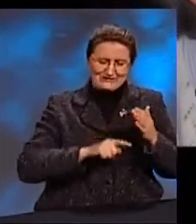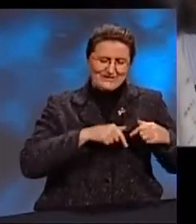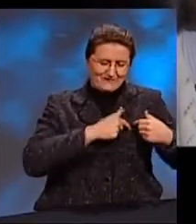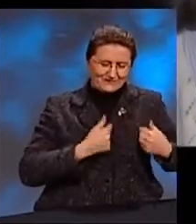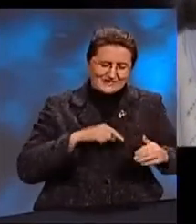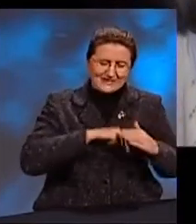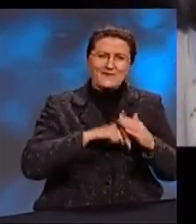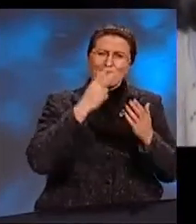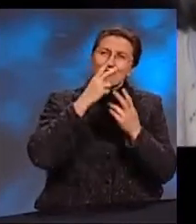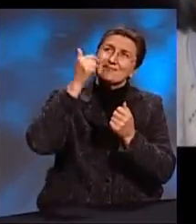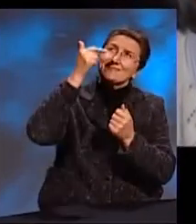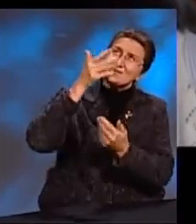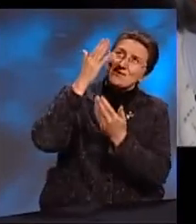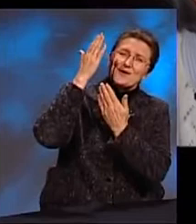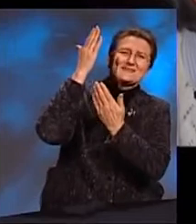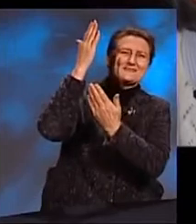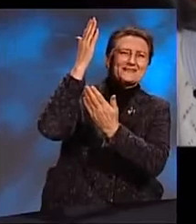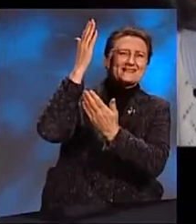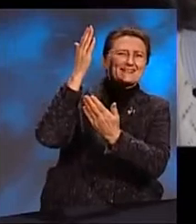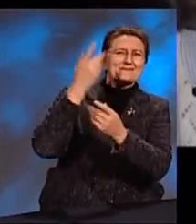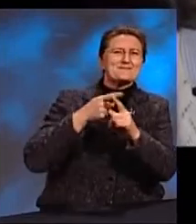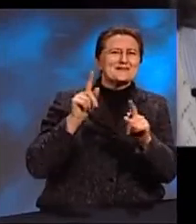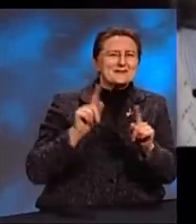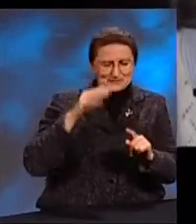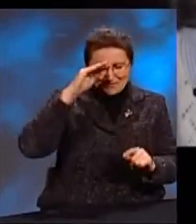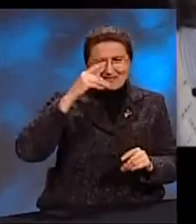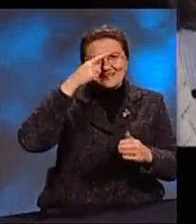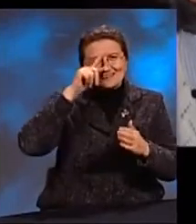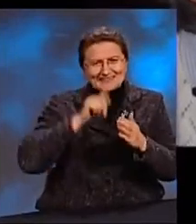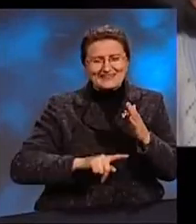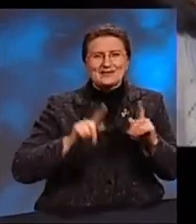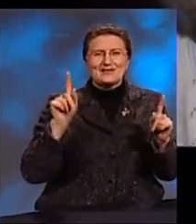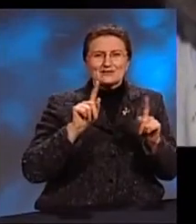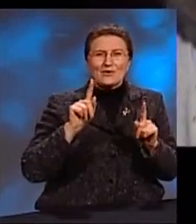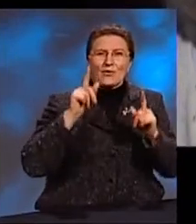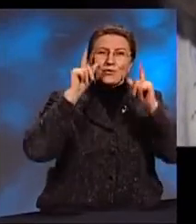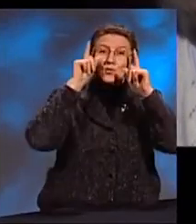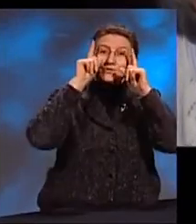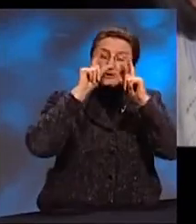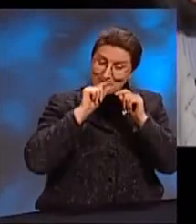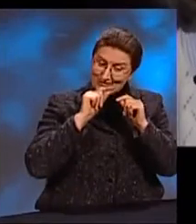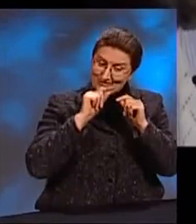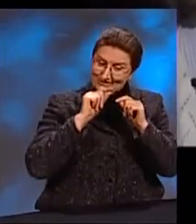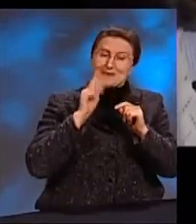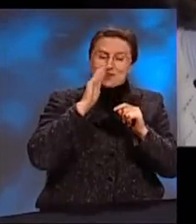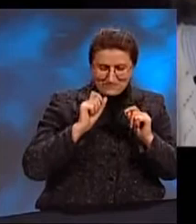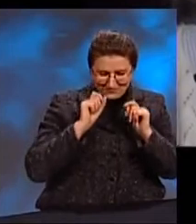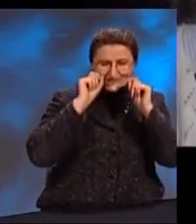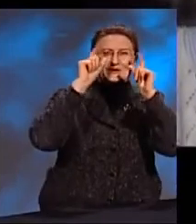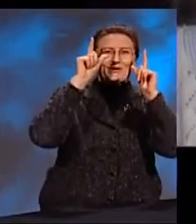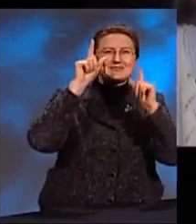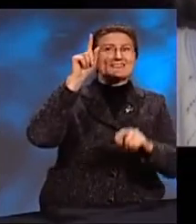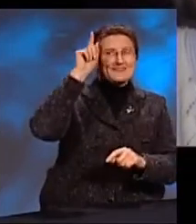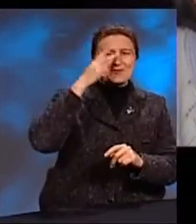сердце, что он увидит Господа Потому что он надеялся, что Он уснет И проснется